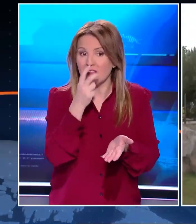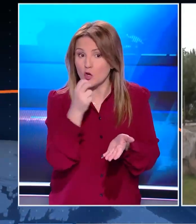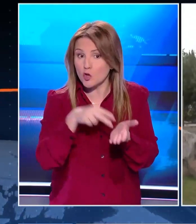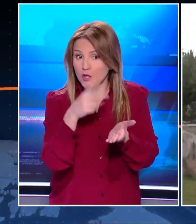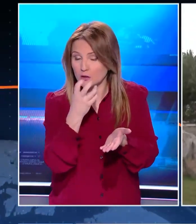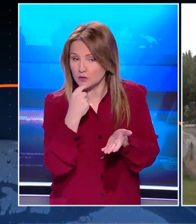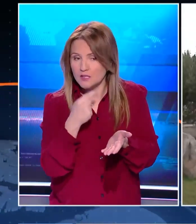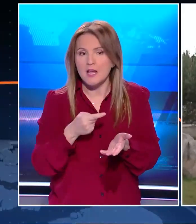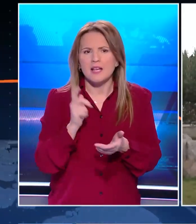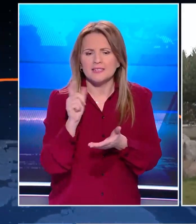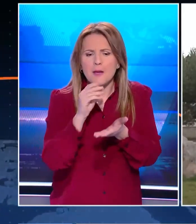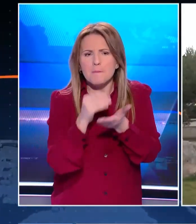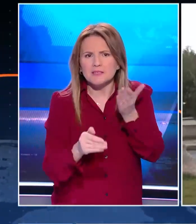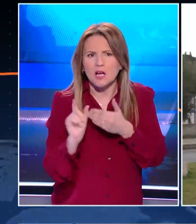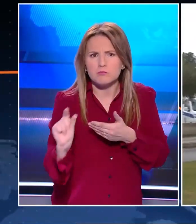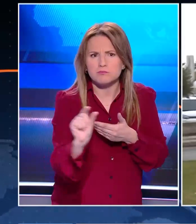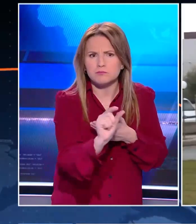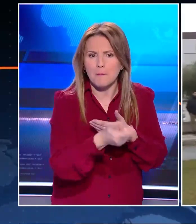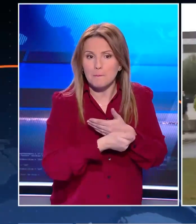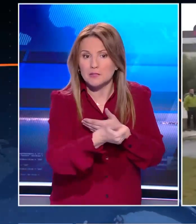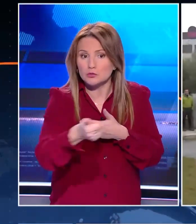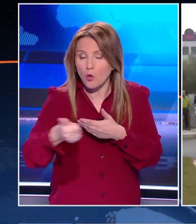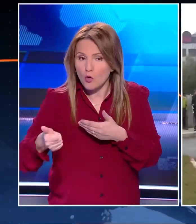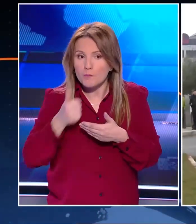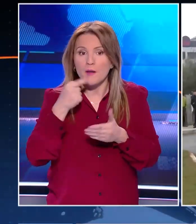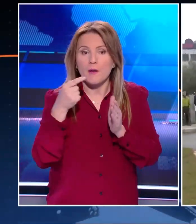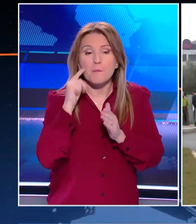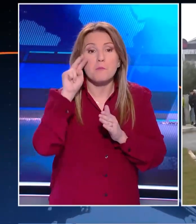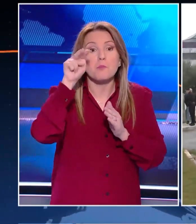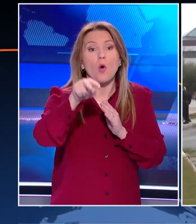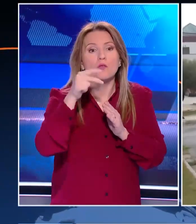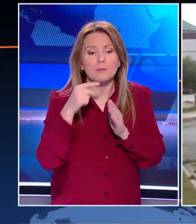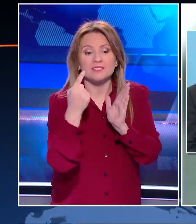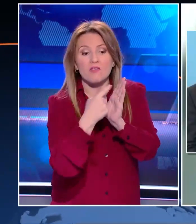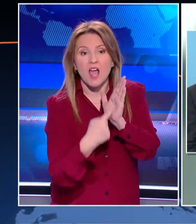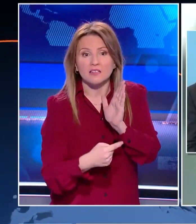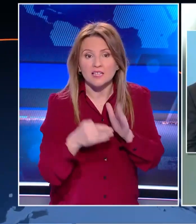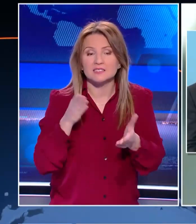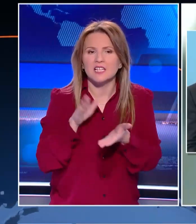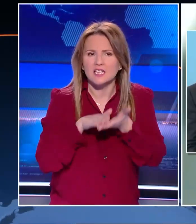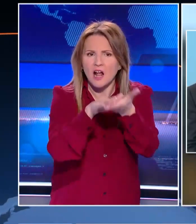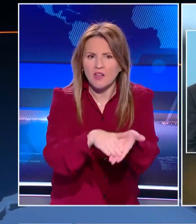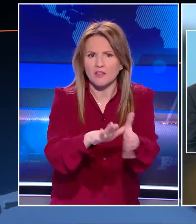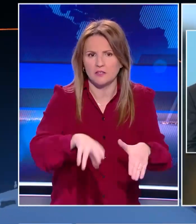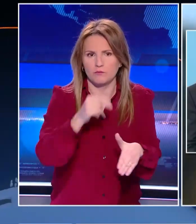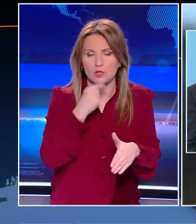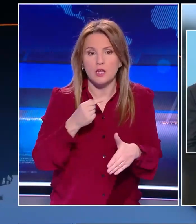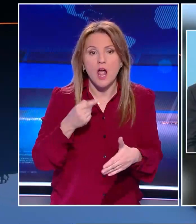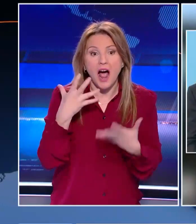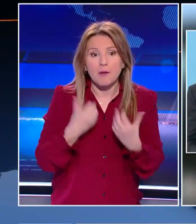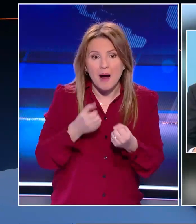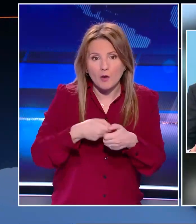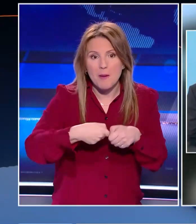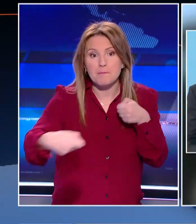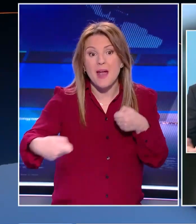προκαταβολής μέρος του ποσού που θα επιστραφεί στους αγρότες προβλέπει η διάταξη που κατατέθηκε στην Βουλή. Όποτε υπάρξουν δημοσιονομικά περιθώρια